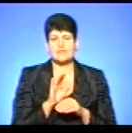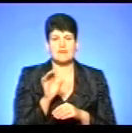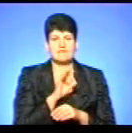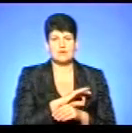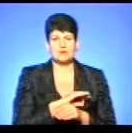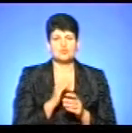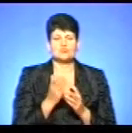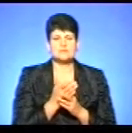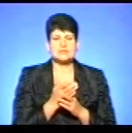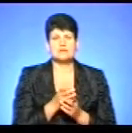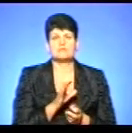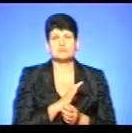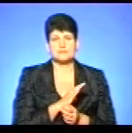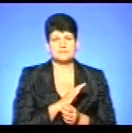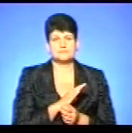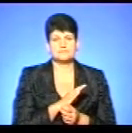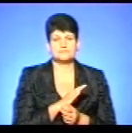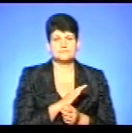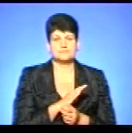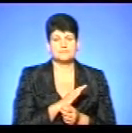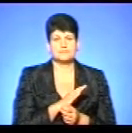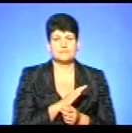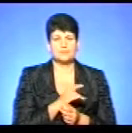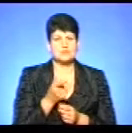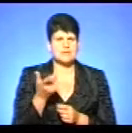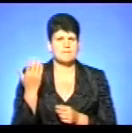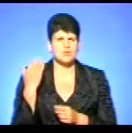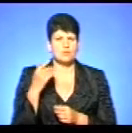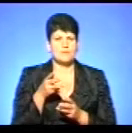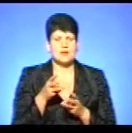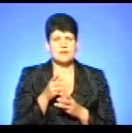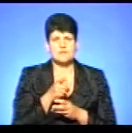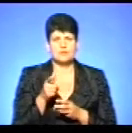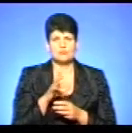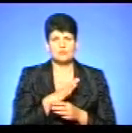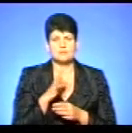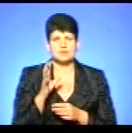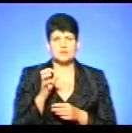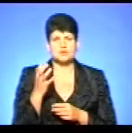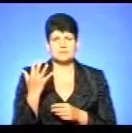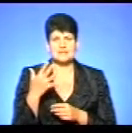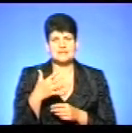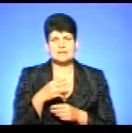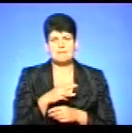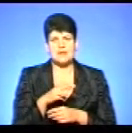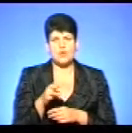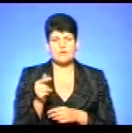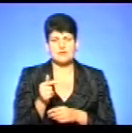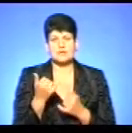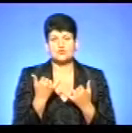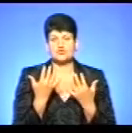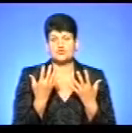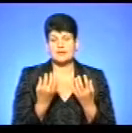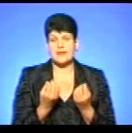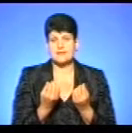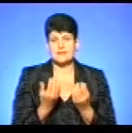субсидій було, позаминулий опалюваний період, було 550 млн грн. На сьогоднішній